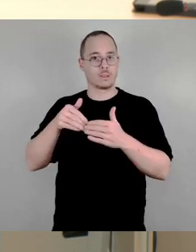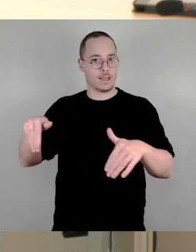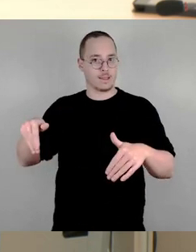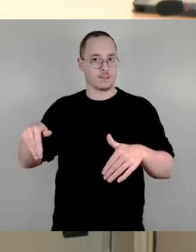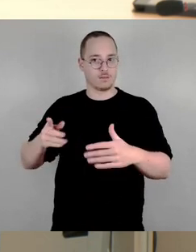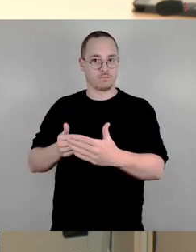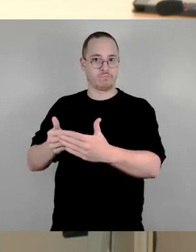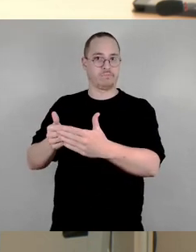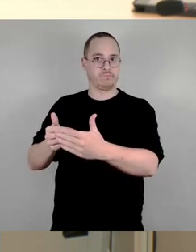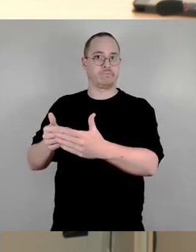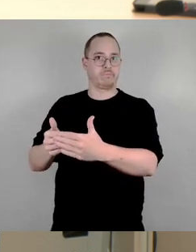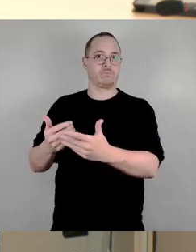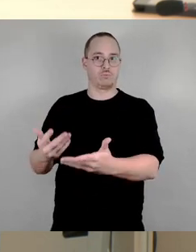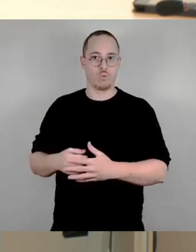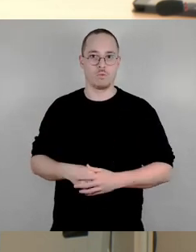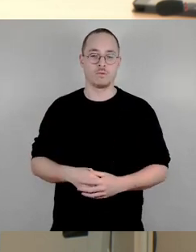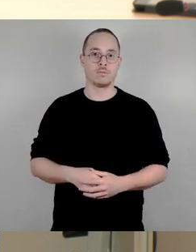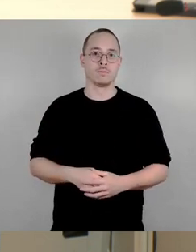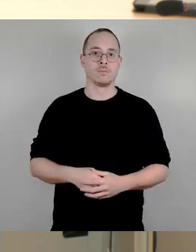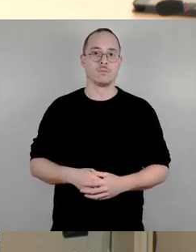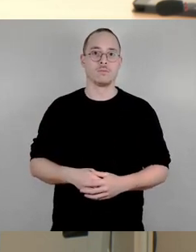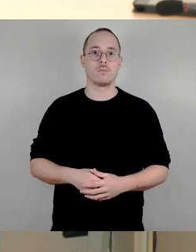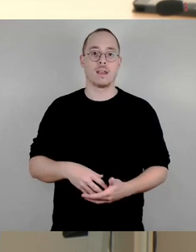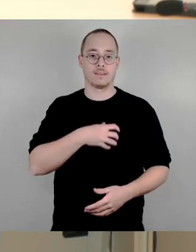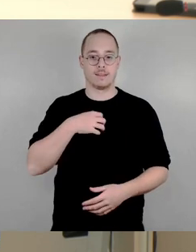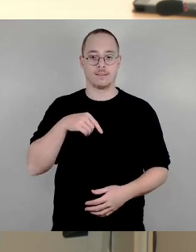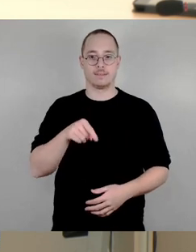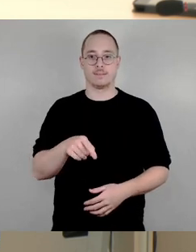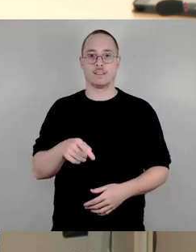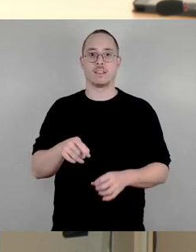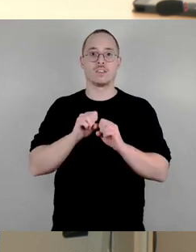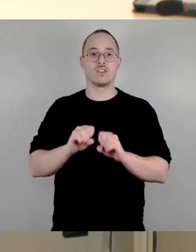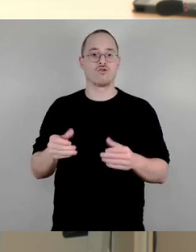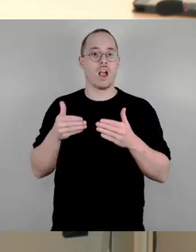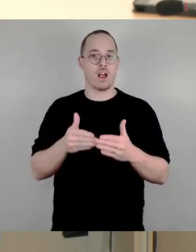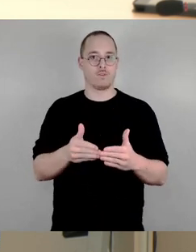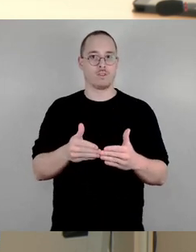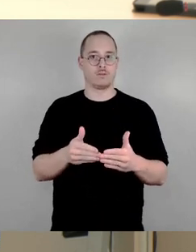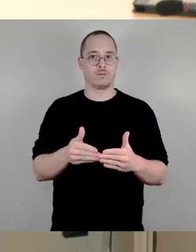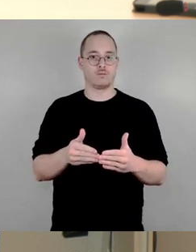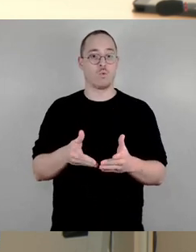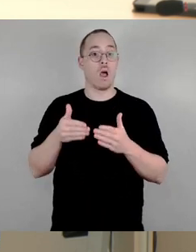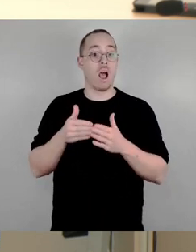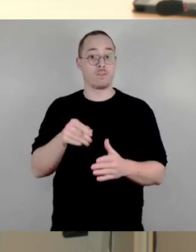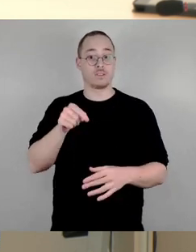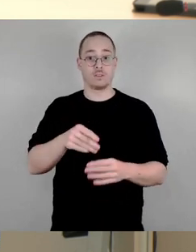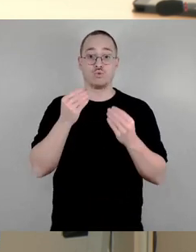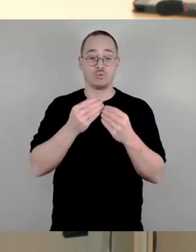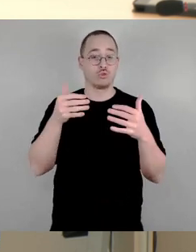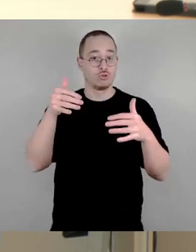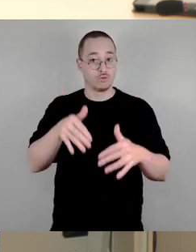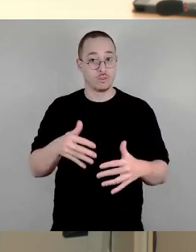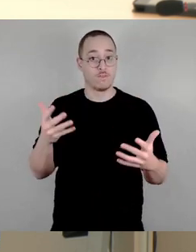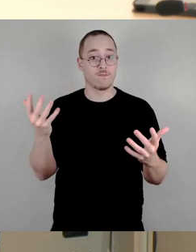sicherer Hafen. Und in jedem Hafen gibt es einen Hafenmeister. Und der Hafenmeister, der ist für die Sicherheit